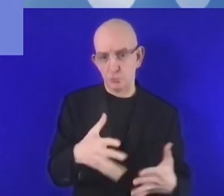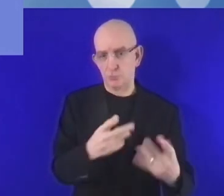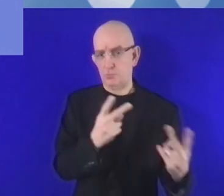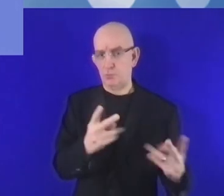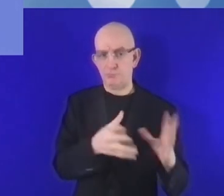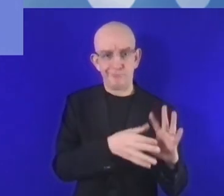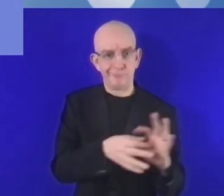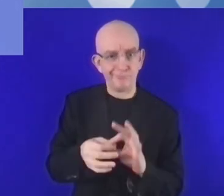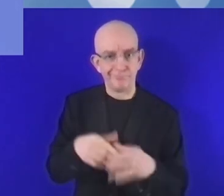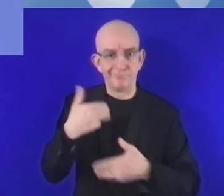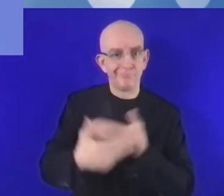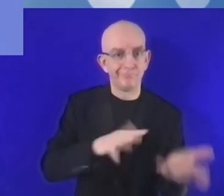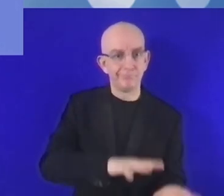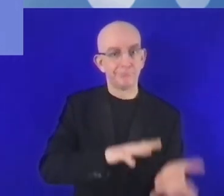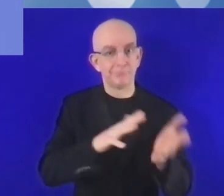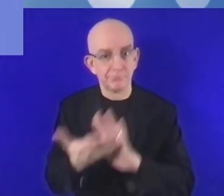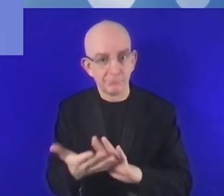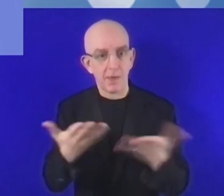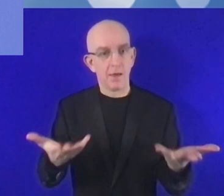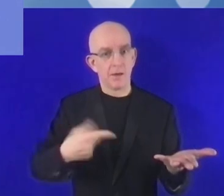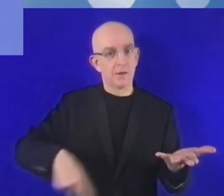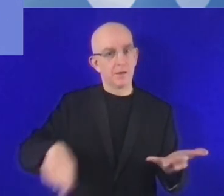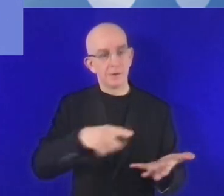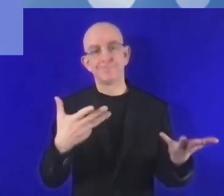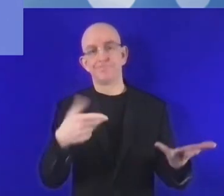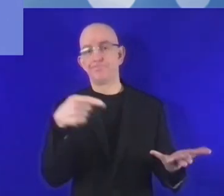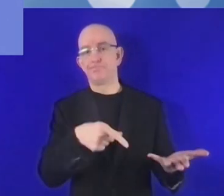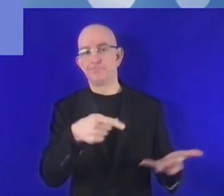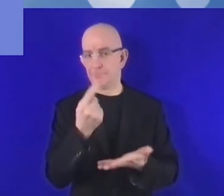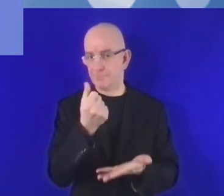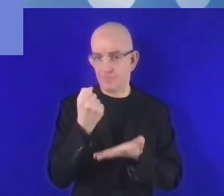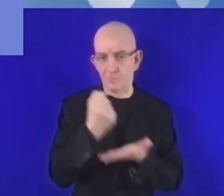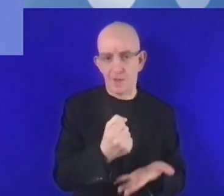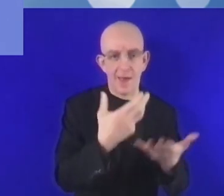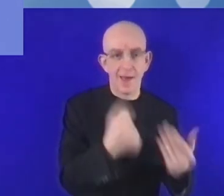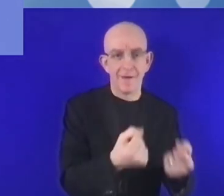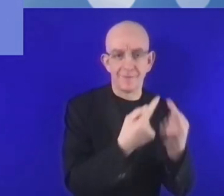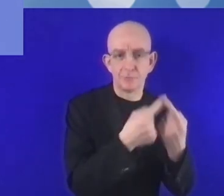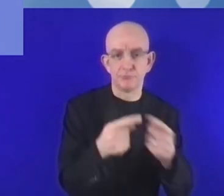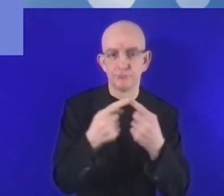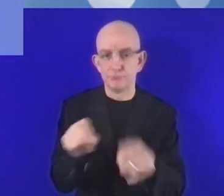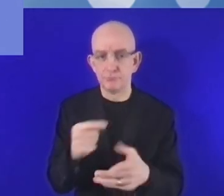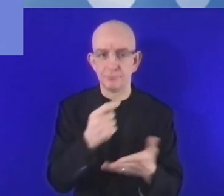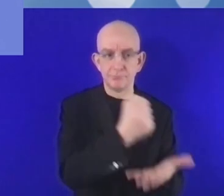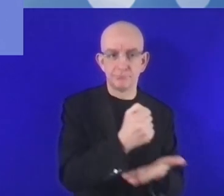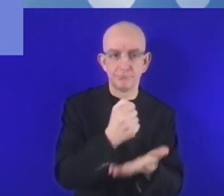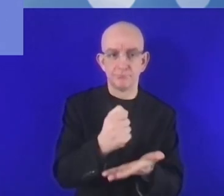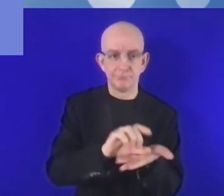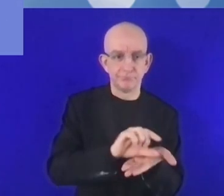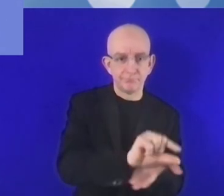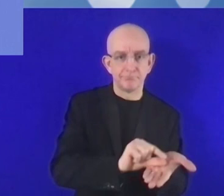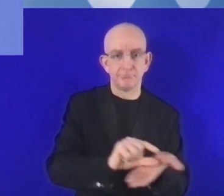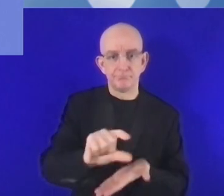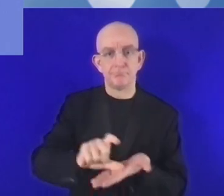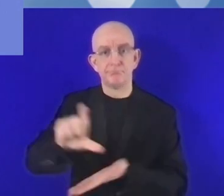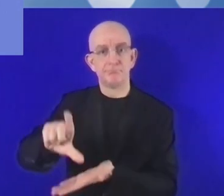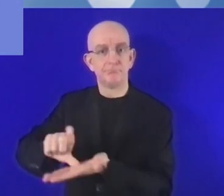التي جرت في هذا المجال. أهم شيء هناك هو التمويل وقضايا التمويل هي واسعة